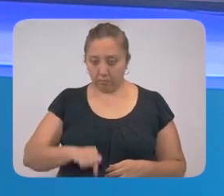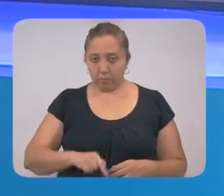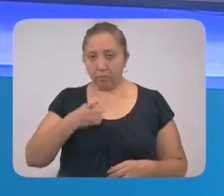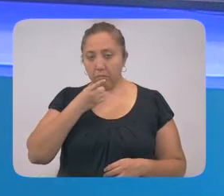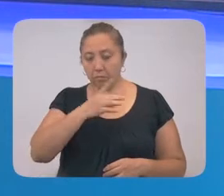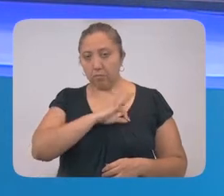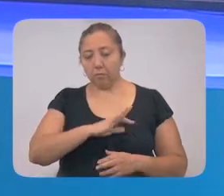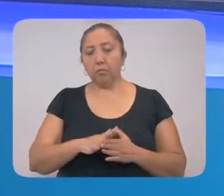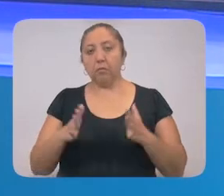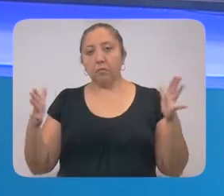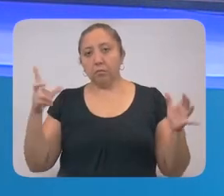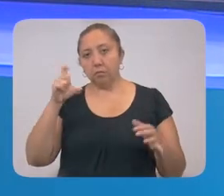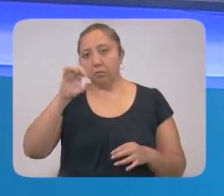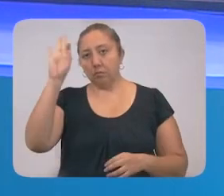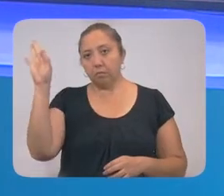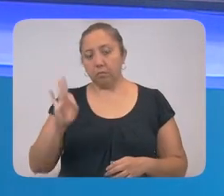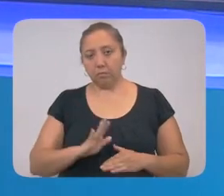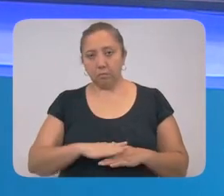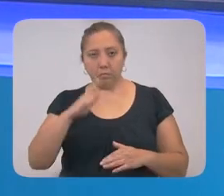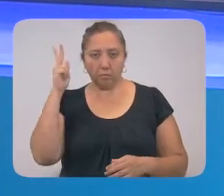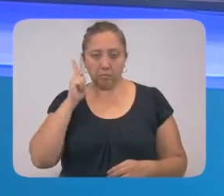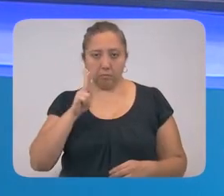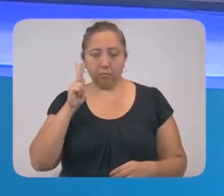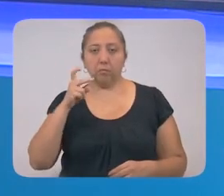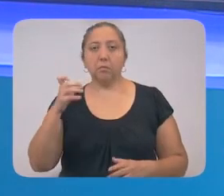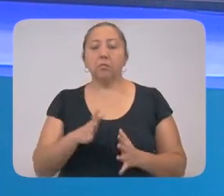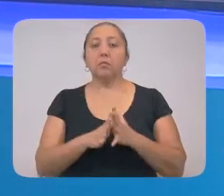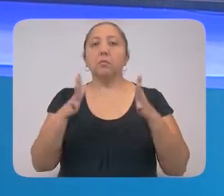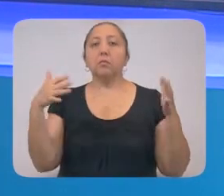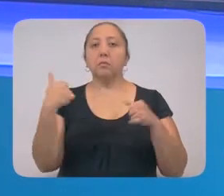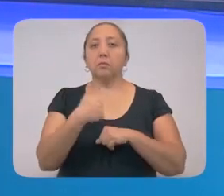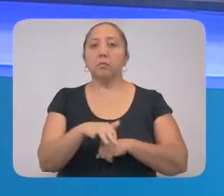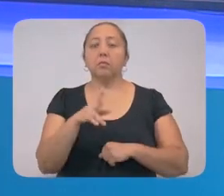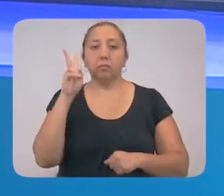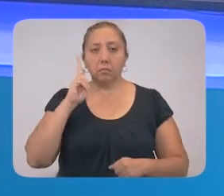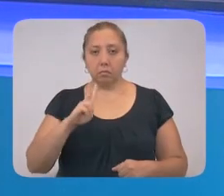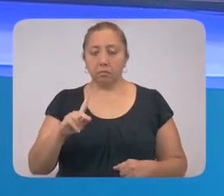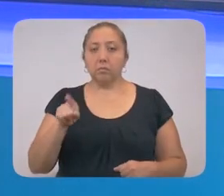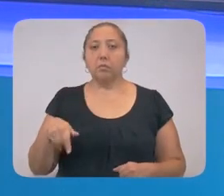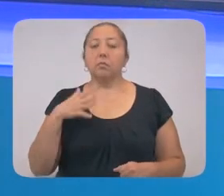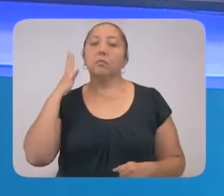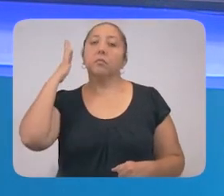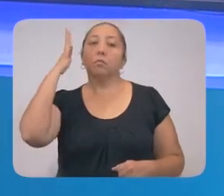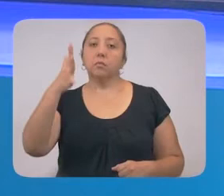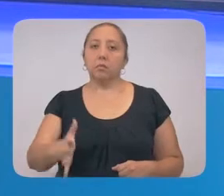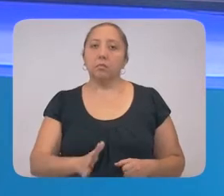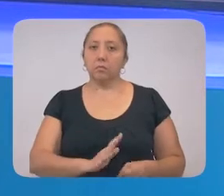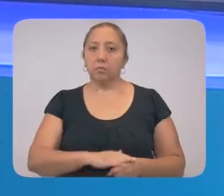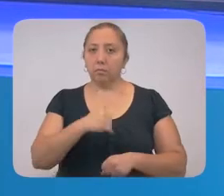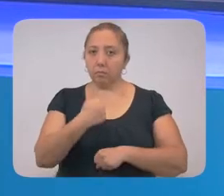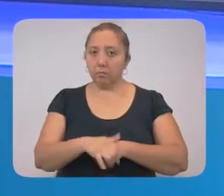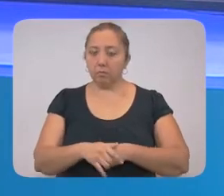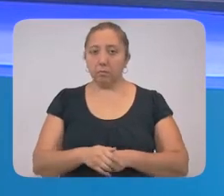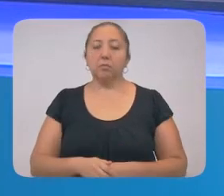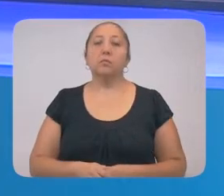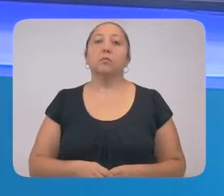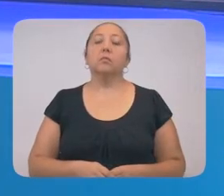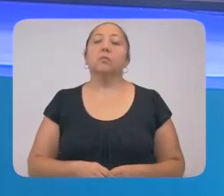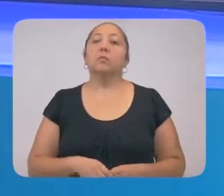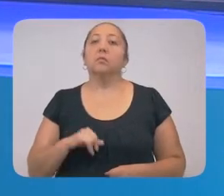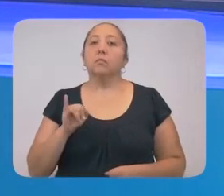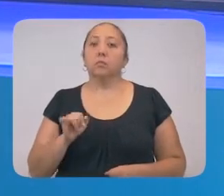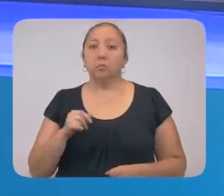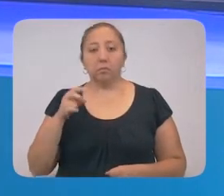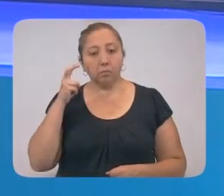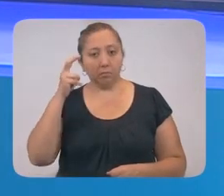tialu yilal, maupak ale le kohanilo, yan ubeikuntik uchotol, ubinupak pahaltula tushin. Le gelo, vetio tzolzibil, begla